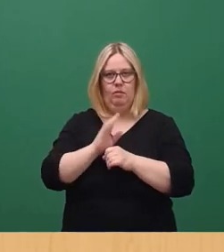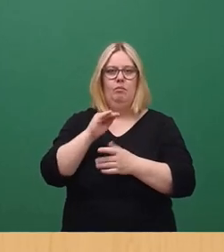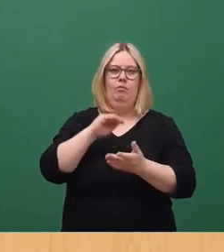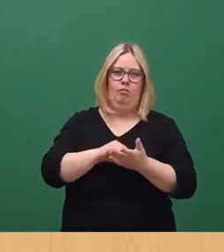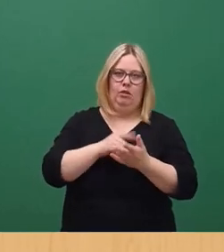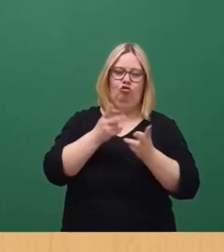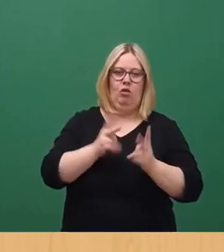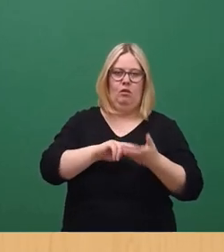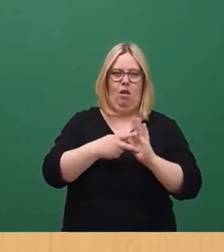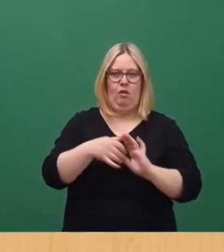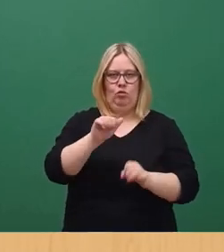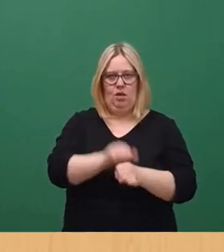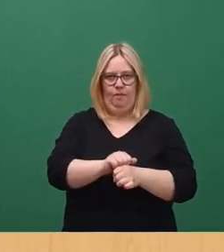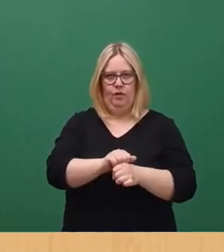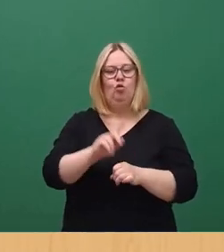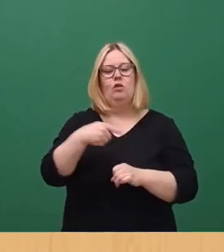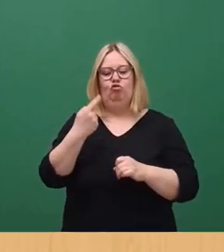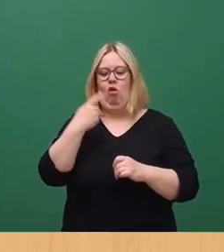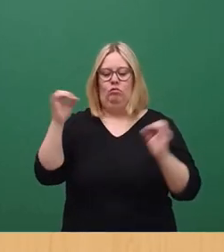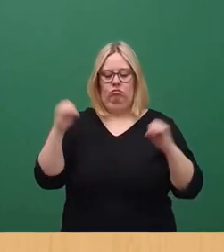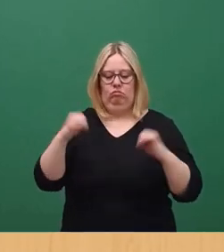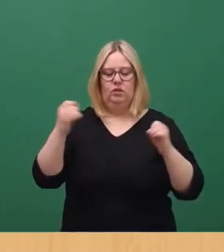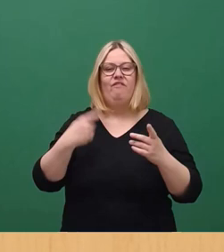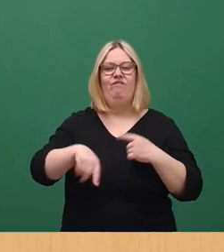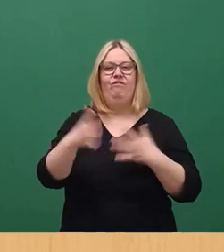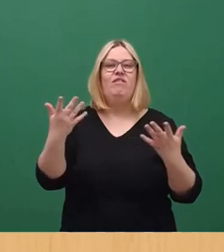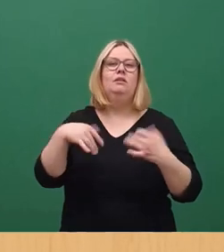Stadtplanungsamt, um eben auch dann zu klären,